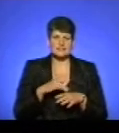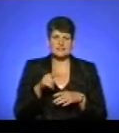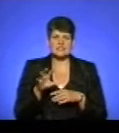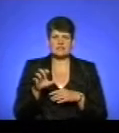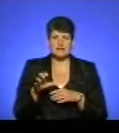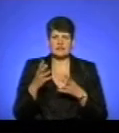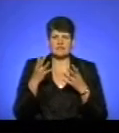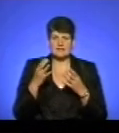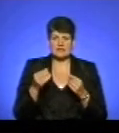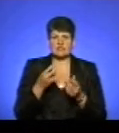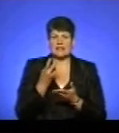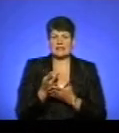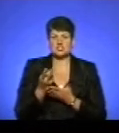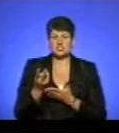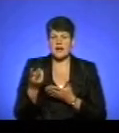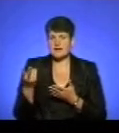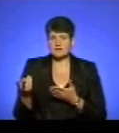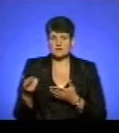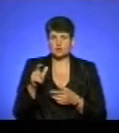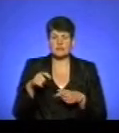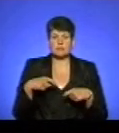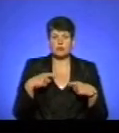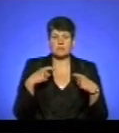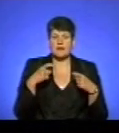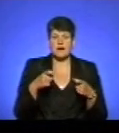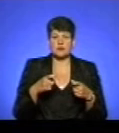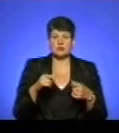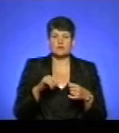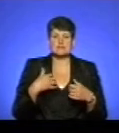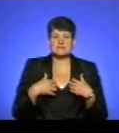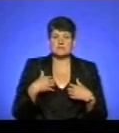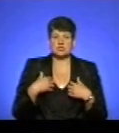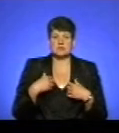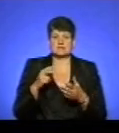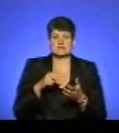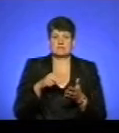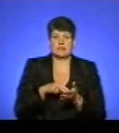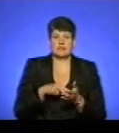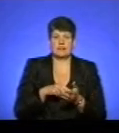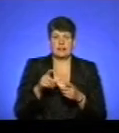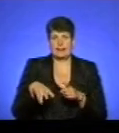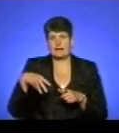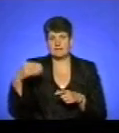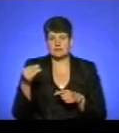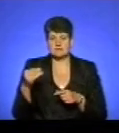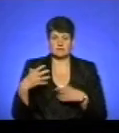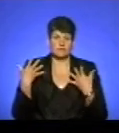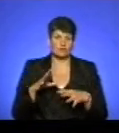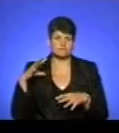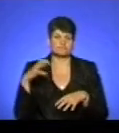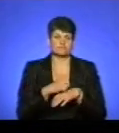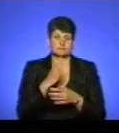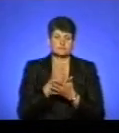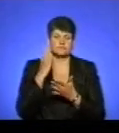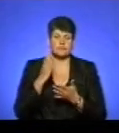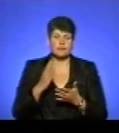в день, вони такі лежать, людина пробігає, завжди спішить, встала на хвіст і спровокувала покуси. Ну,